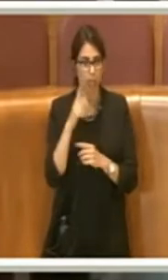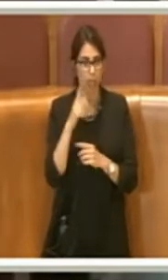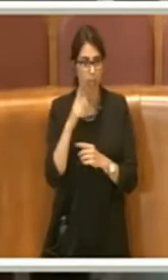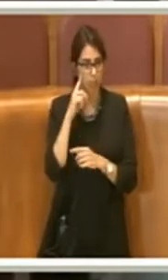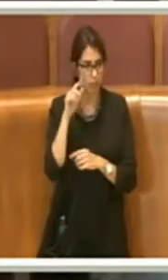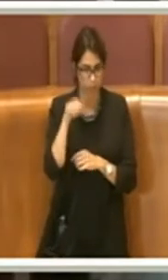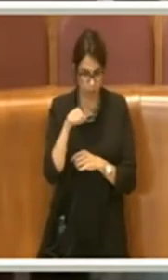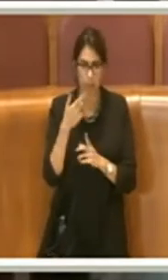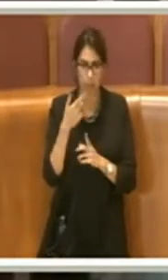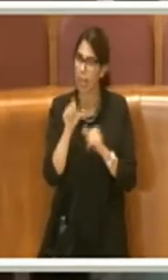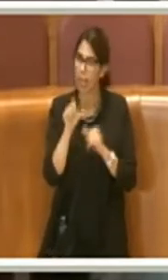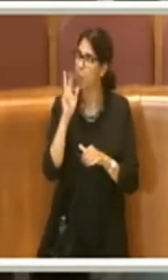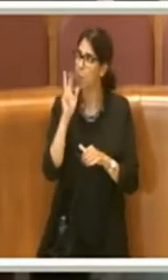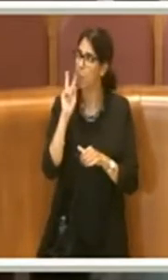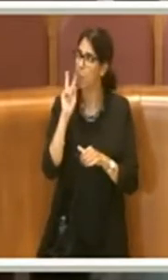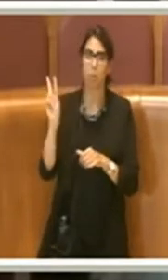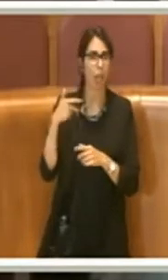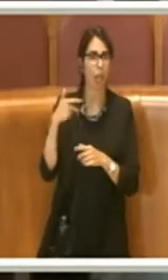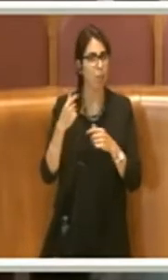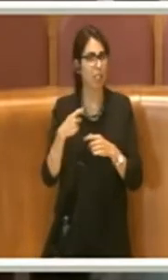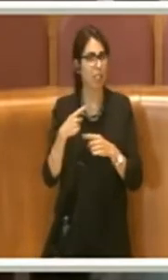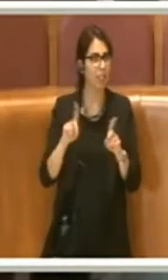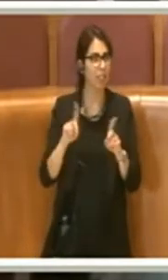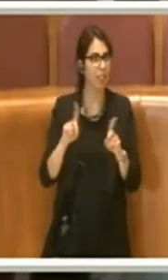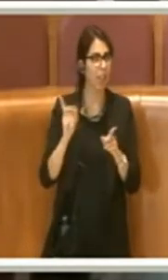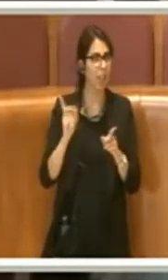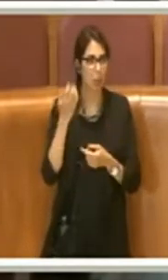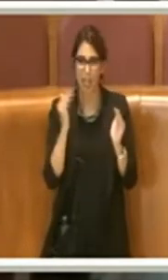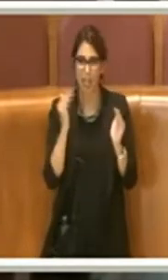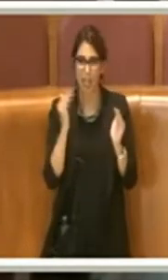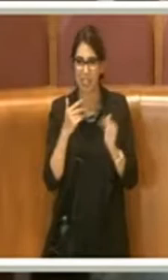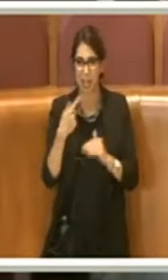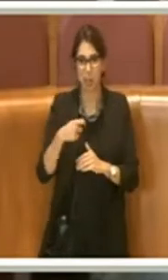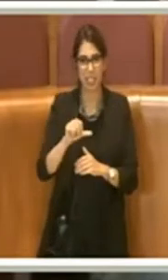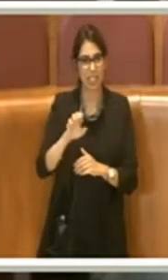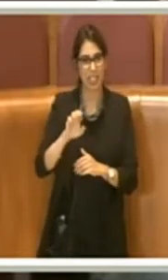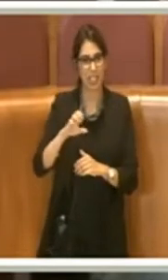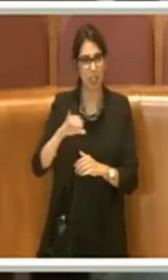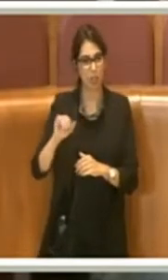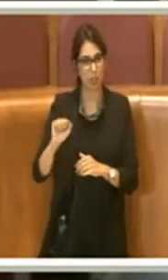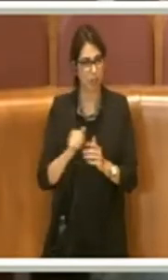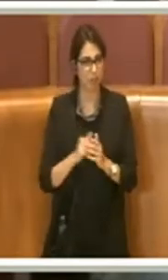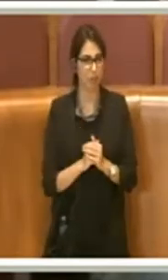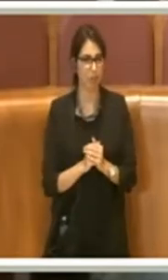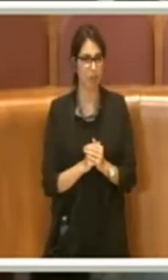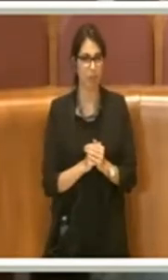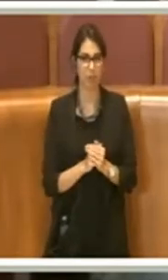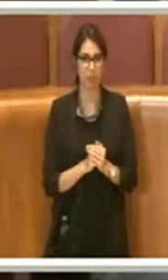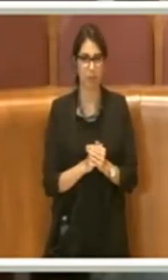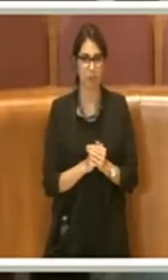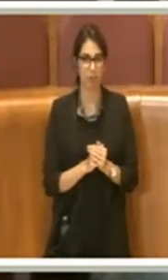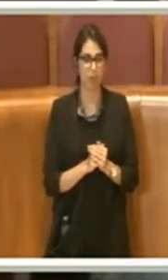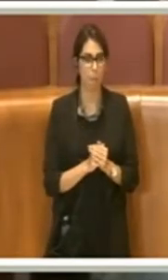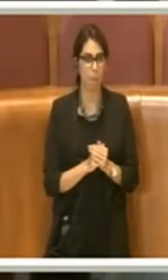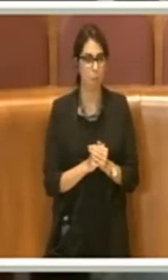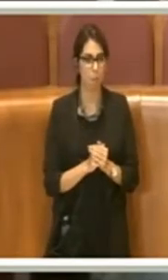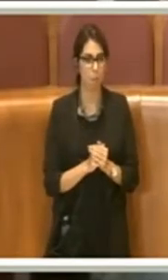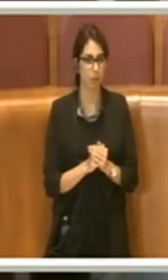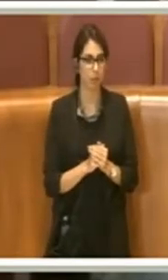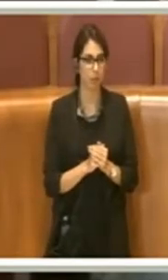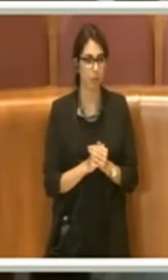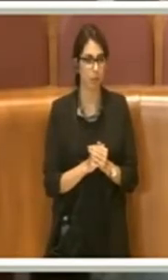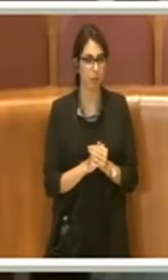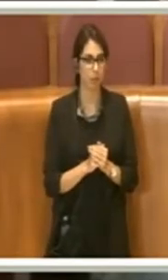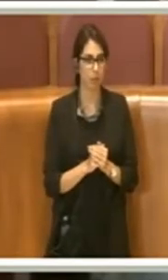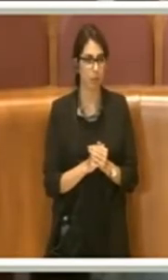arriva